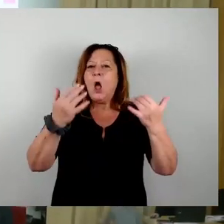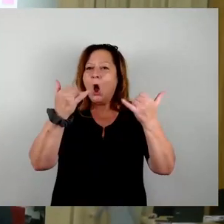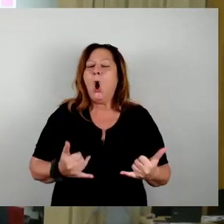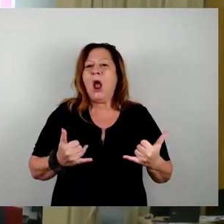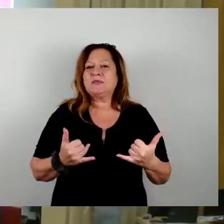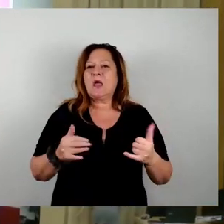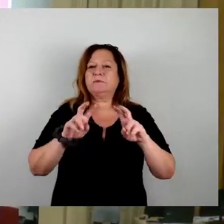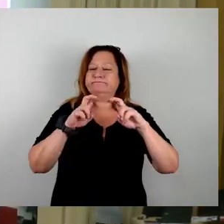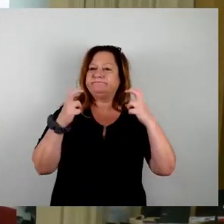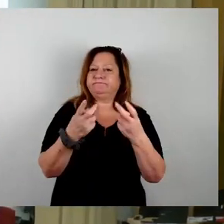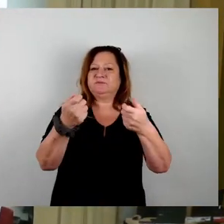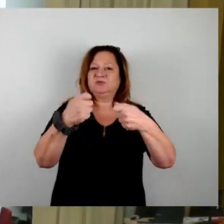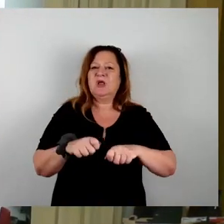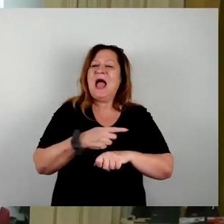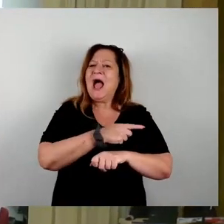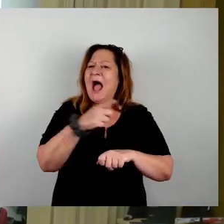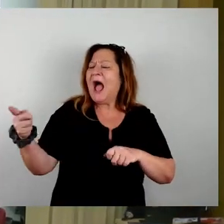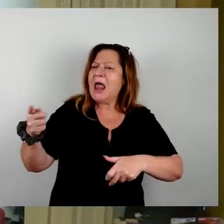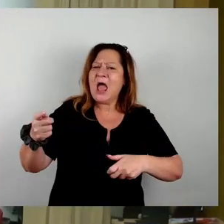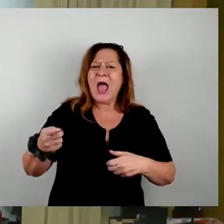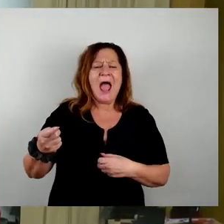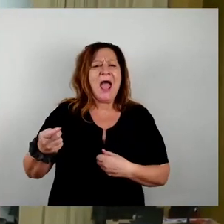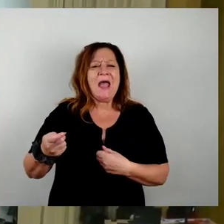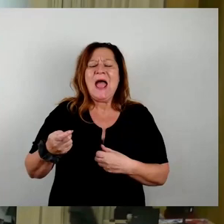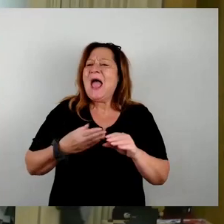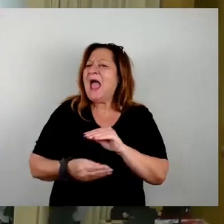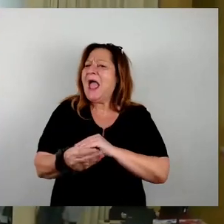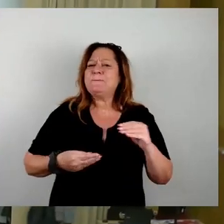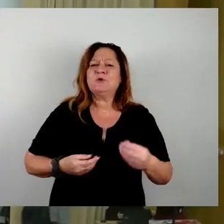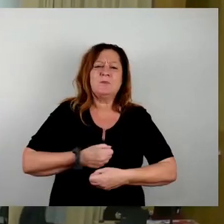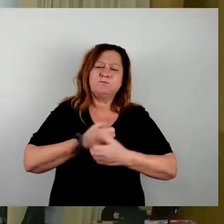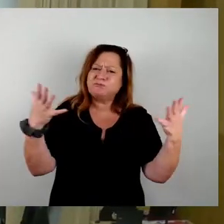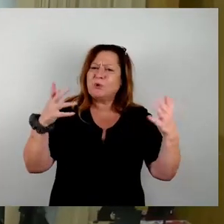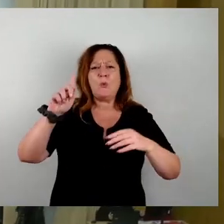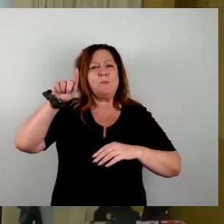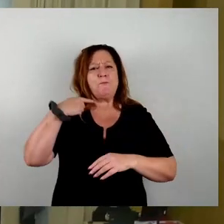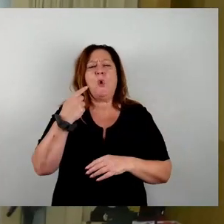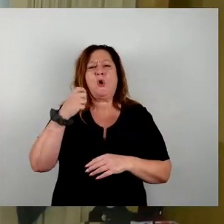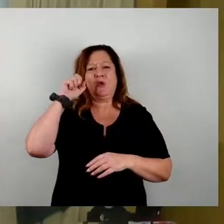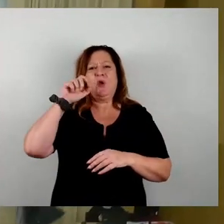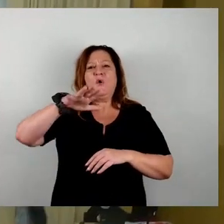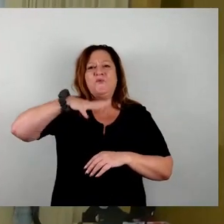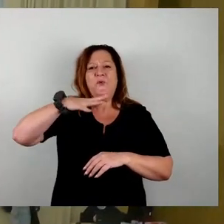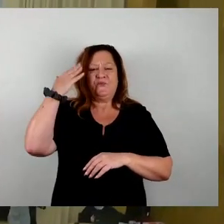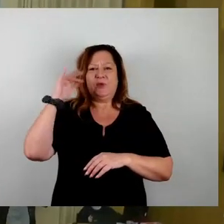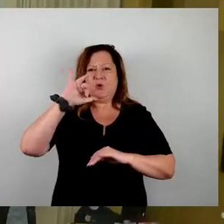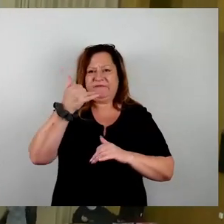dürfen jetzt alle Ihre Emotionen rauslassen auf dem Weg nach Hause. Wir sehen uns morgen 15 Uhr wieder zur Fortsetzung der Sitzung. Danke. Danke.